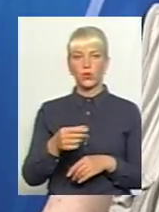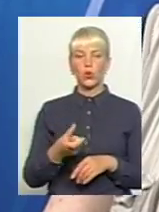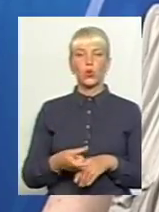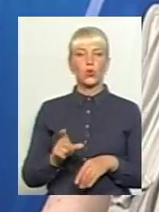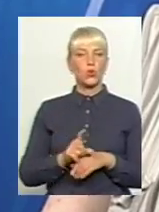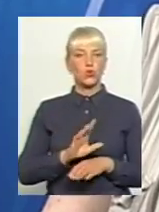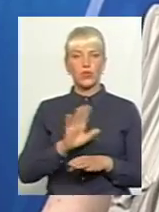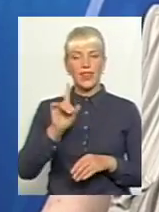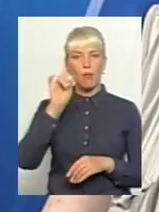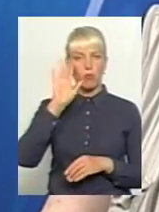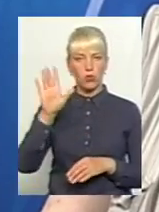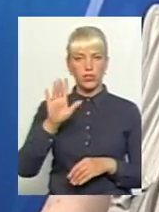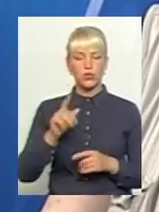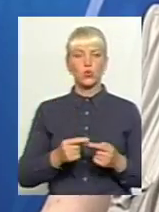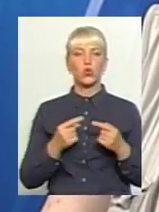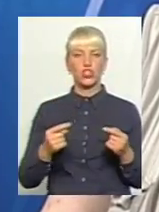непопулістську речу.